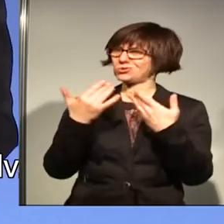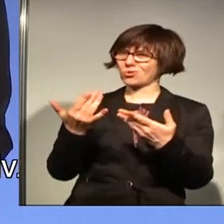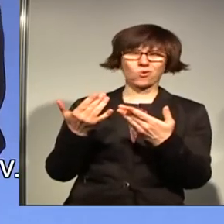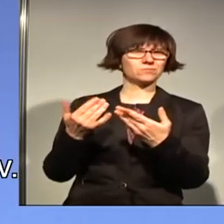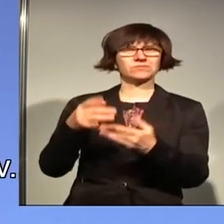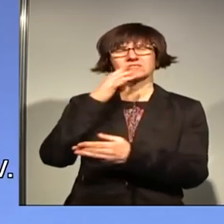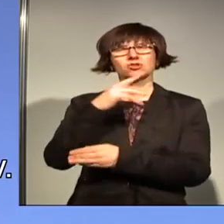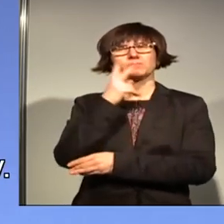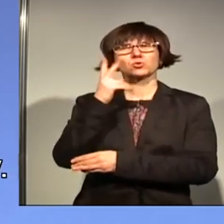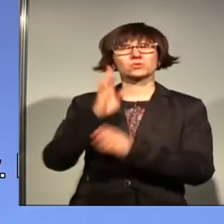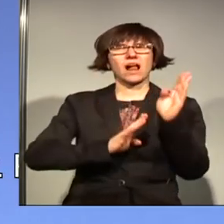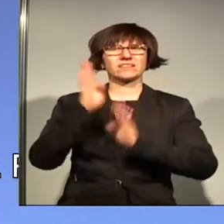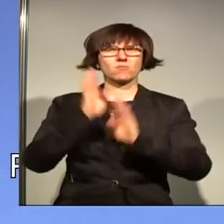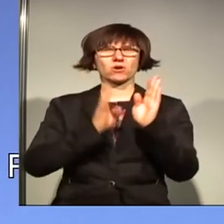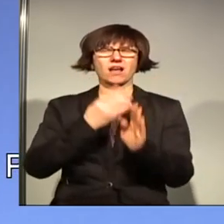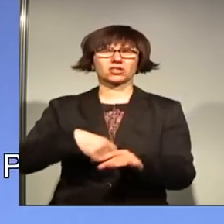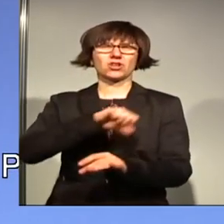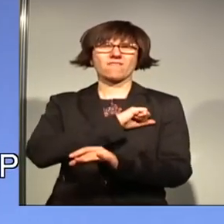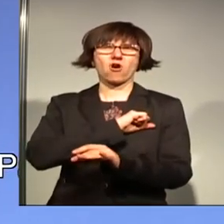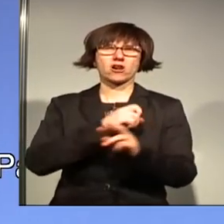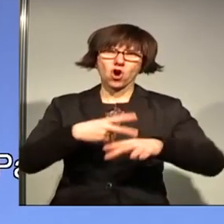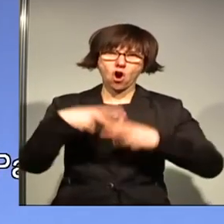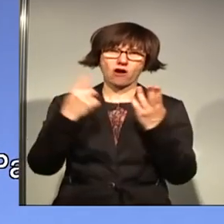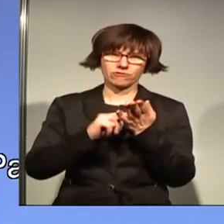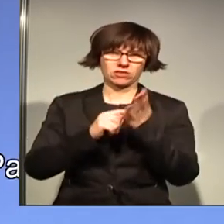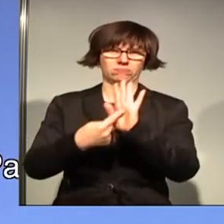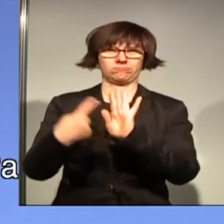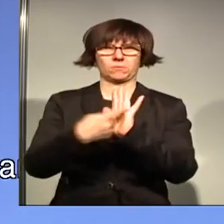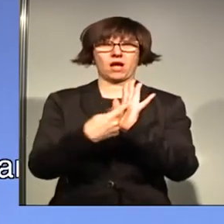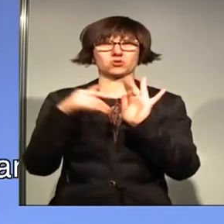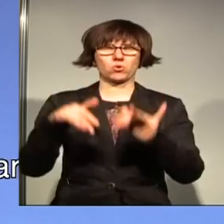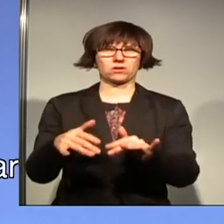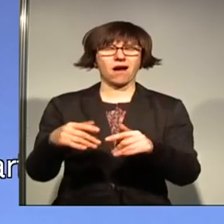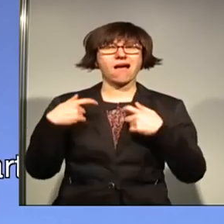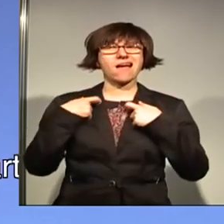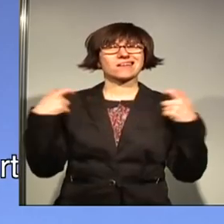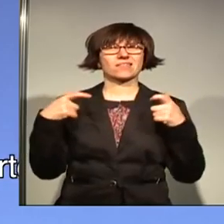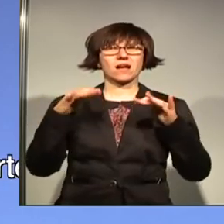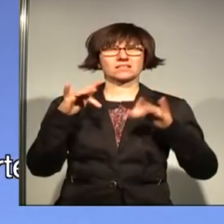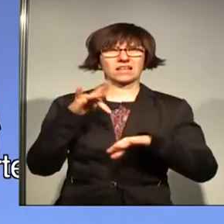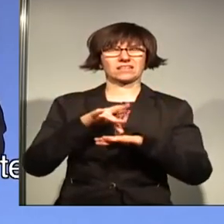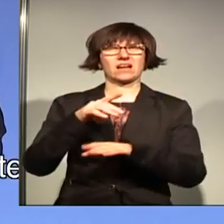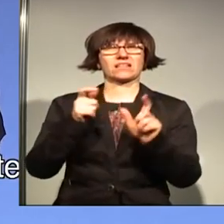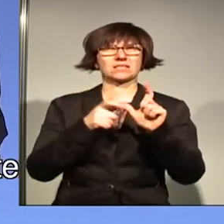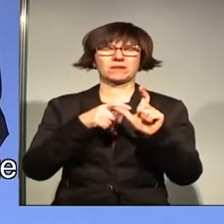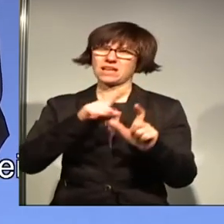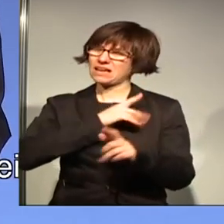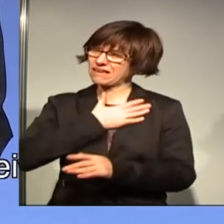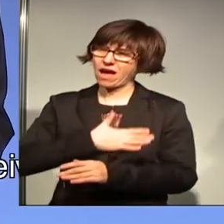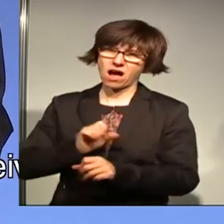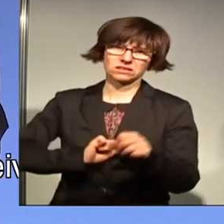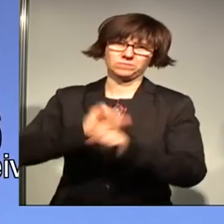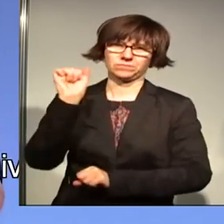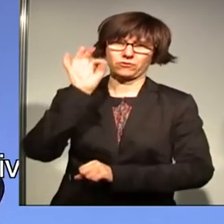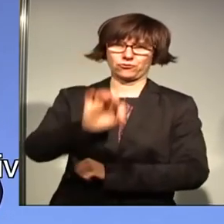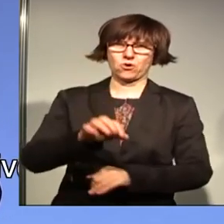wir die sozialdemokratischen Erfolge auch offensiv für uns beanspruchen. Und als Generalsekretärin der SPD werde ich dafür gerne die Anwältin sein.